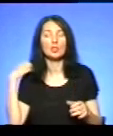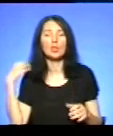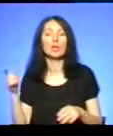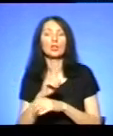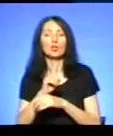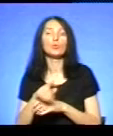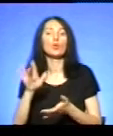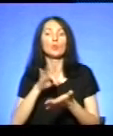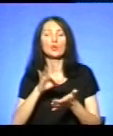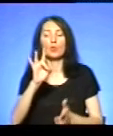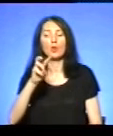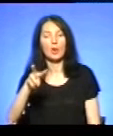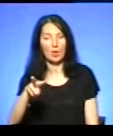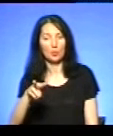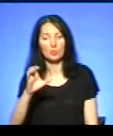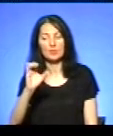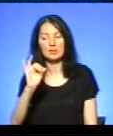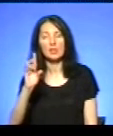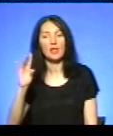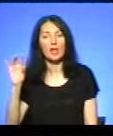Мирослава Синенького. Ось що він розповів.